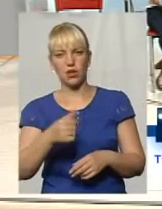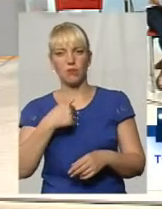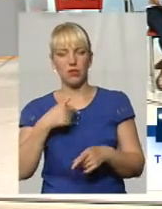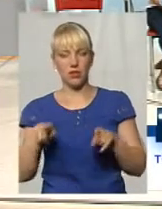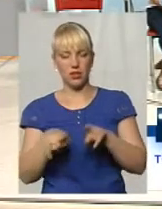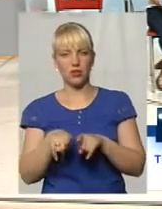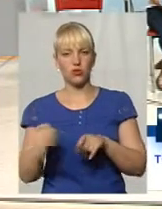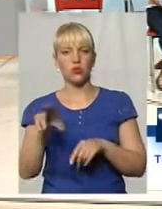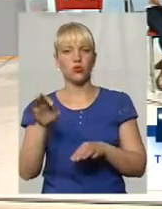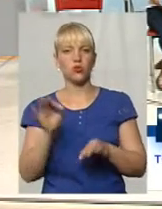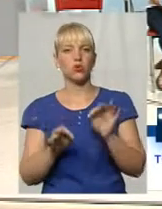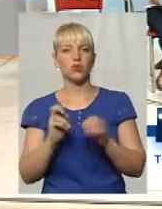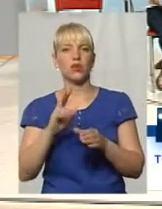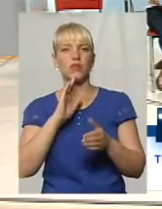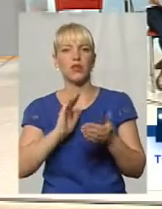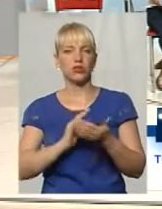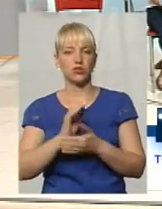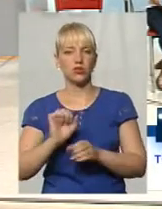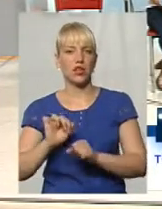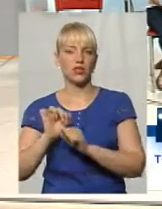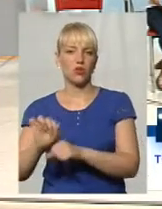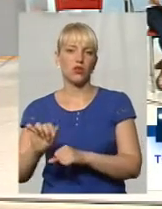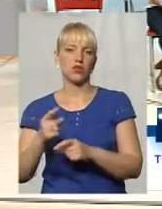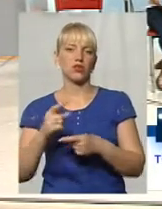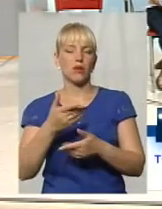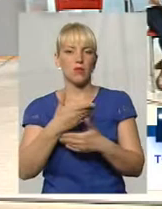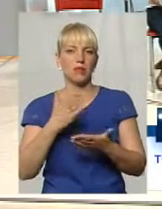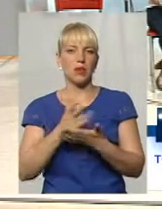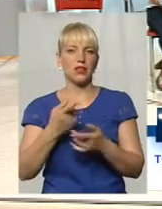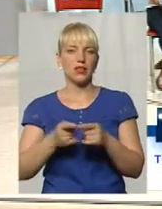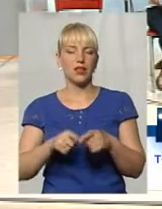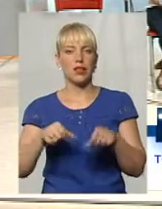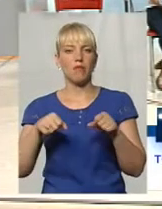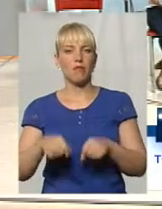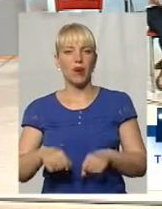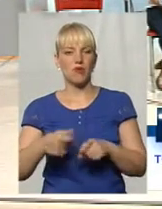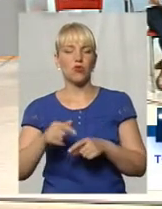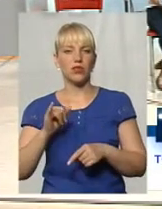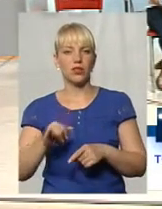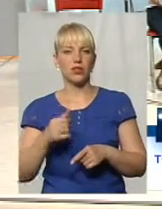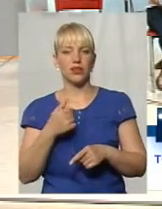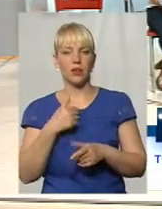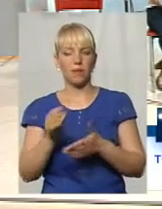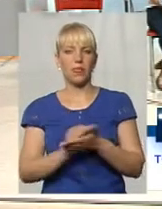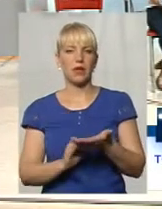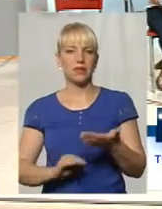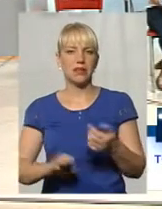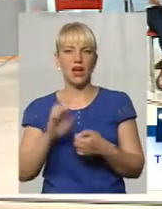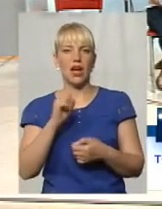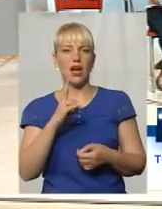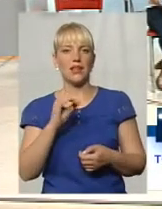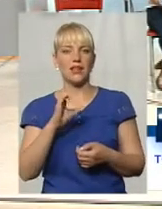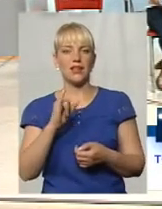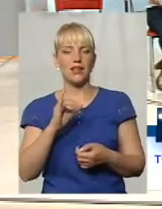до суду в якості адвоката, хоча ми мали на це право. Я п'ять, я написав Анісіву